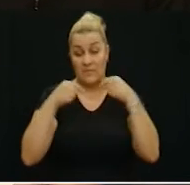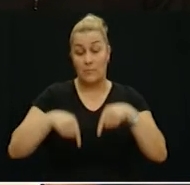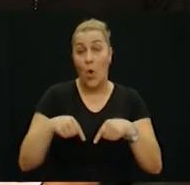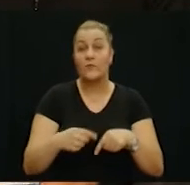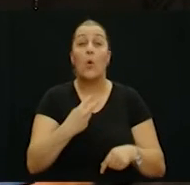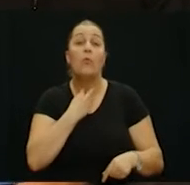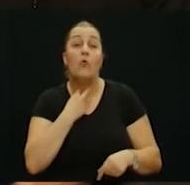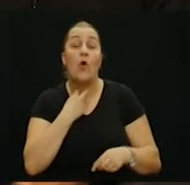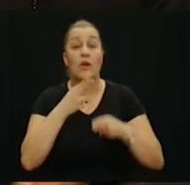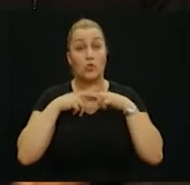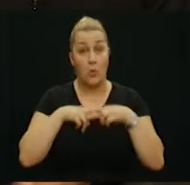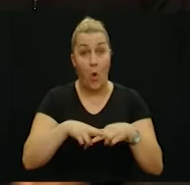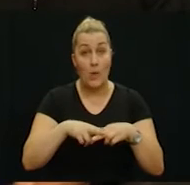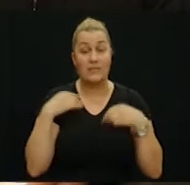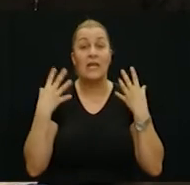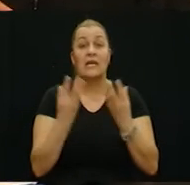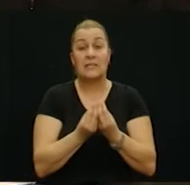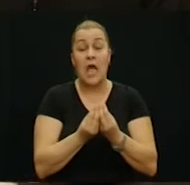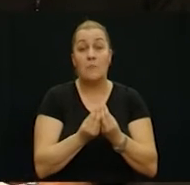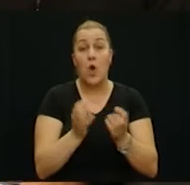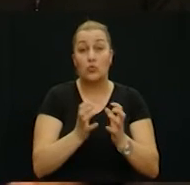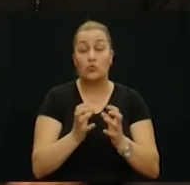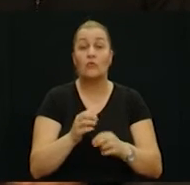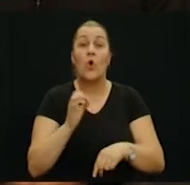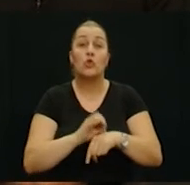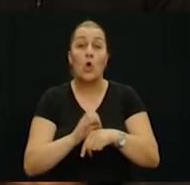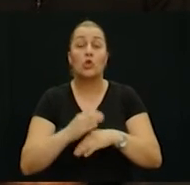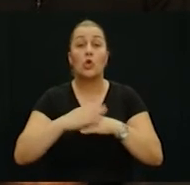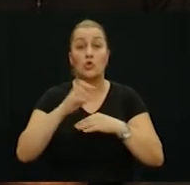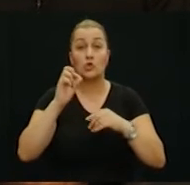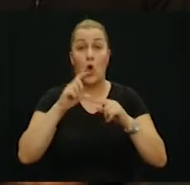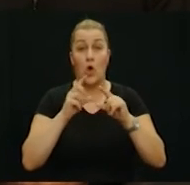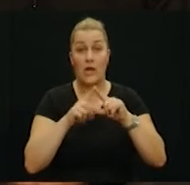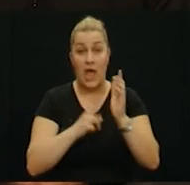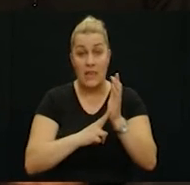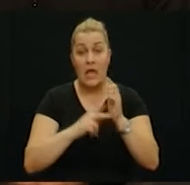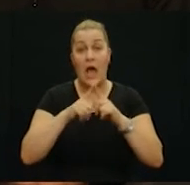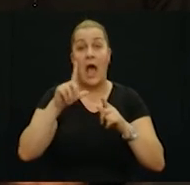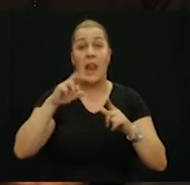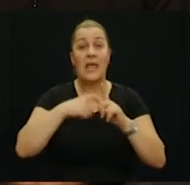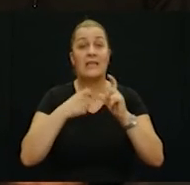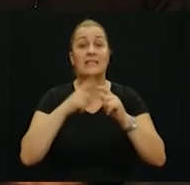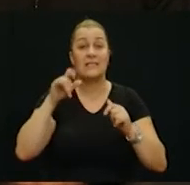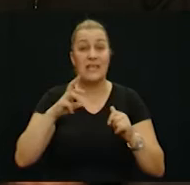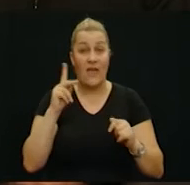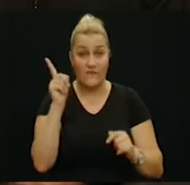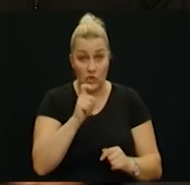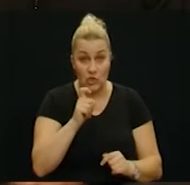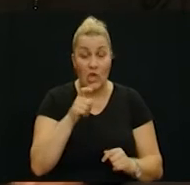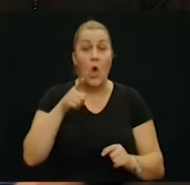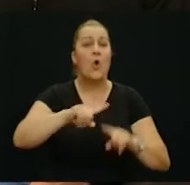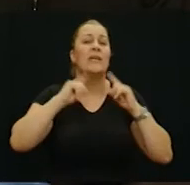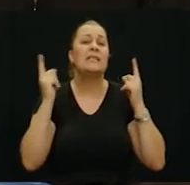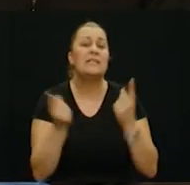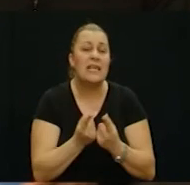Mi smo ovdje u Vukovarskoj bolnici, s nama odruštuje dr. Zoran Aleksijević, čovjek koji je cijeli domovinski